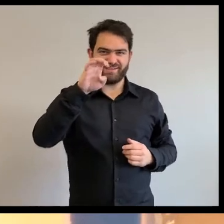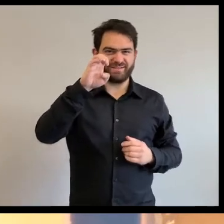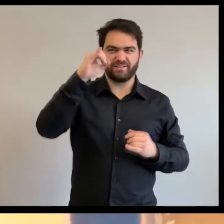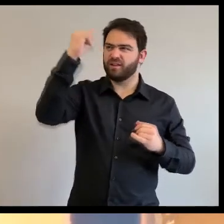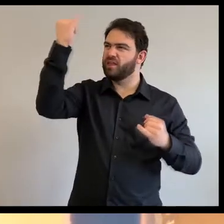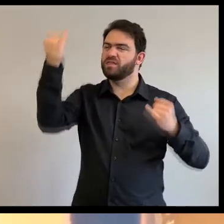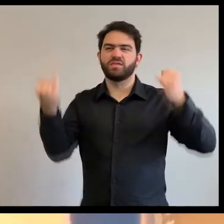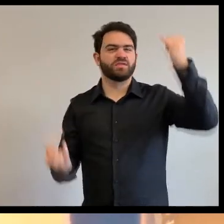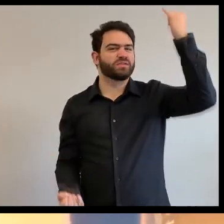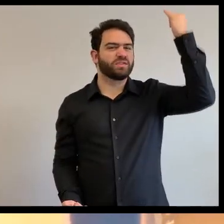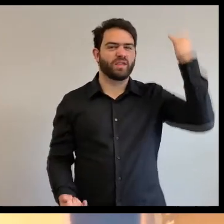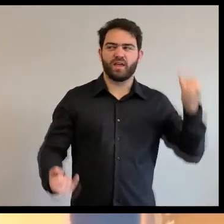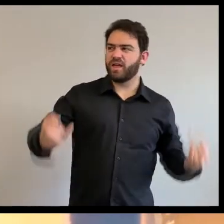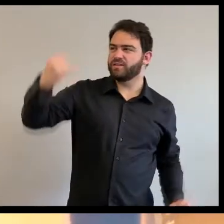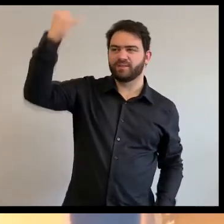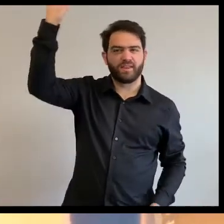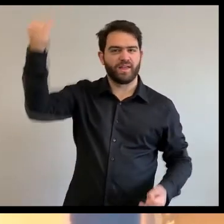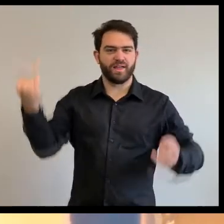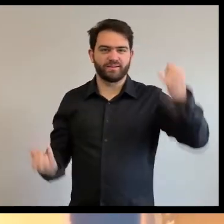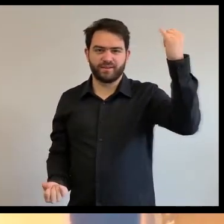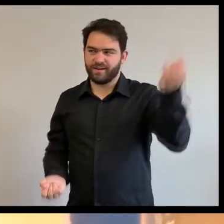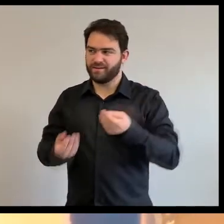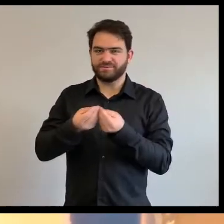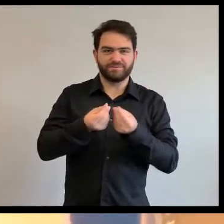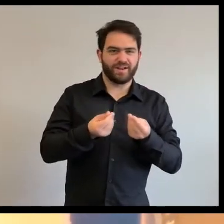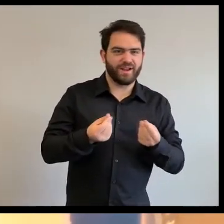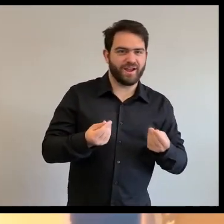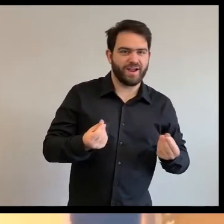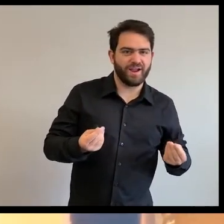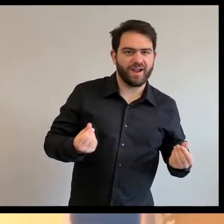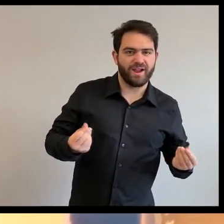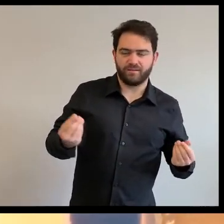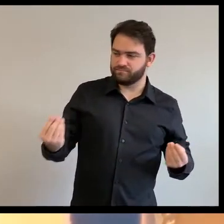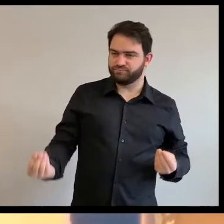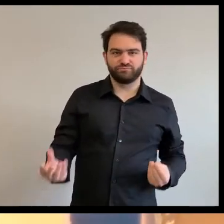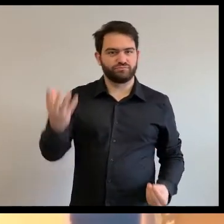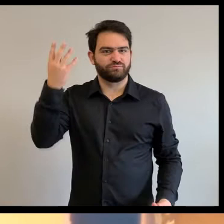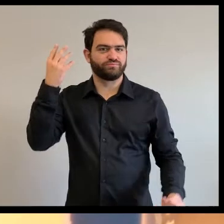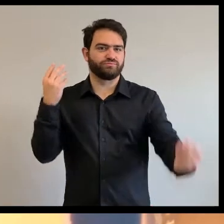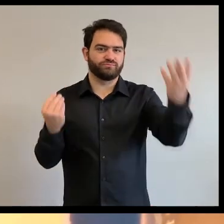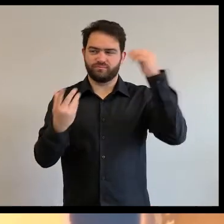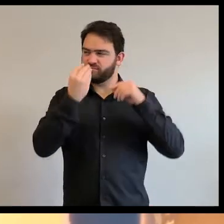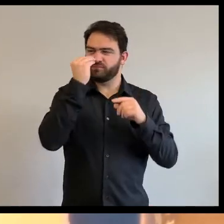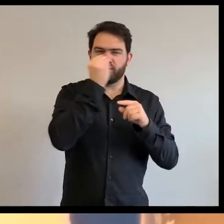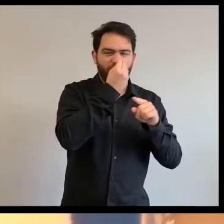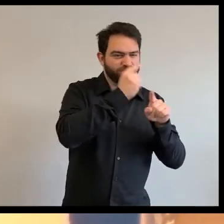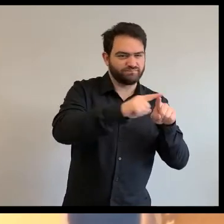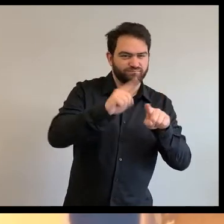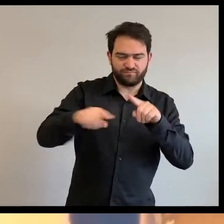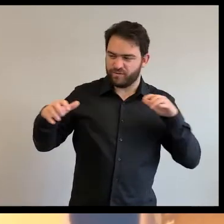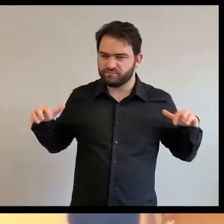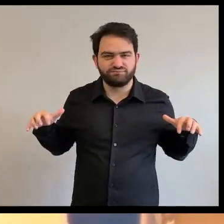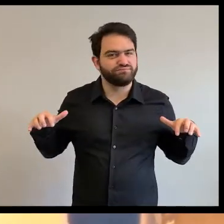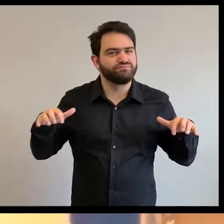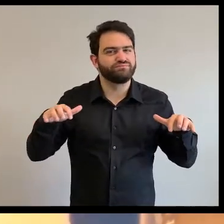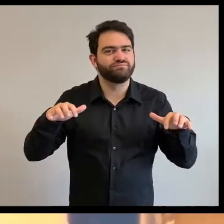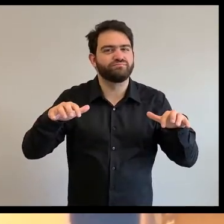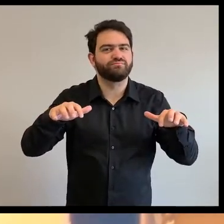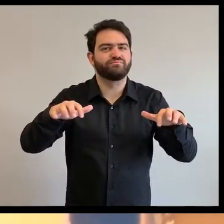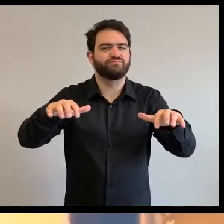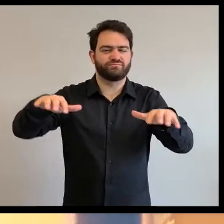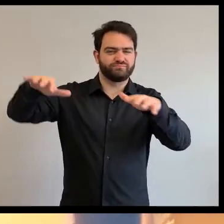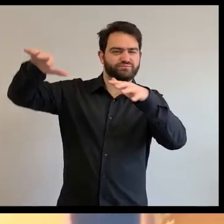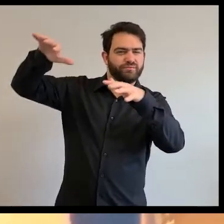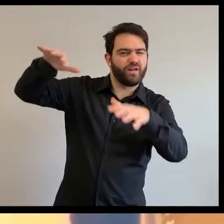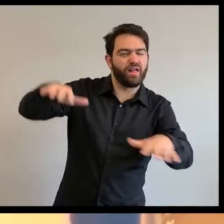avec des feuilles énormes pour se protéger de la pluie, avec des liens, avec des plantes qui poussaient